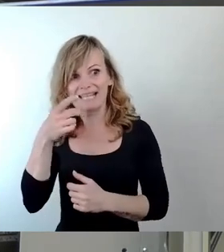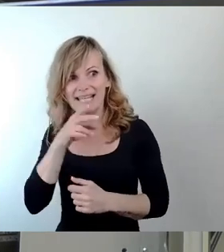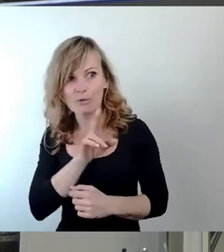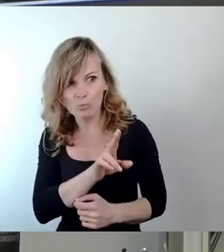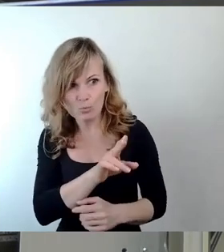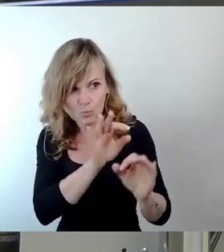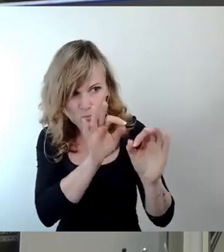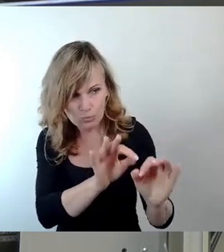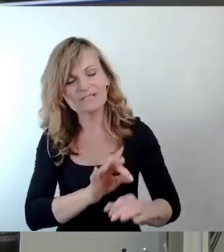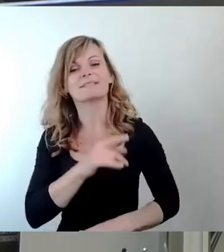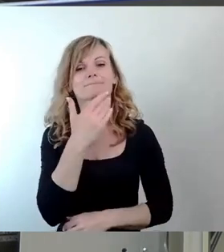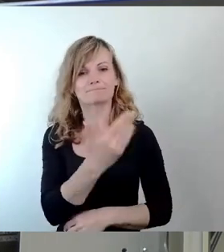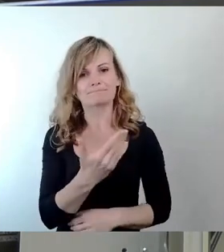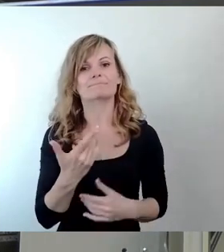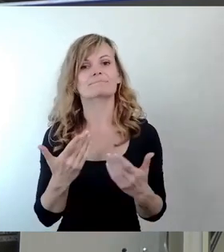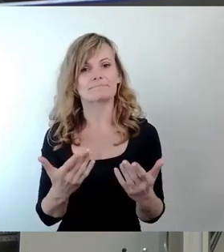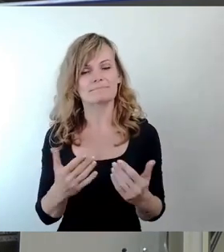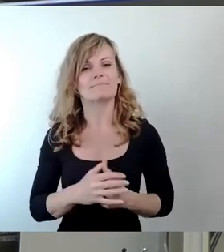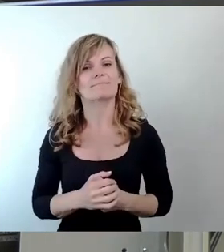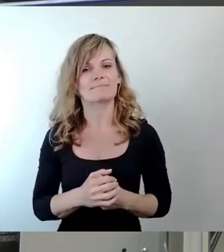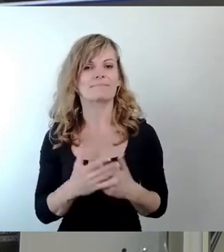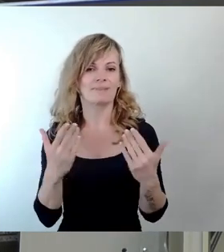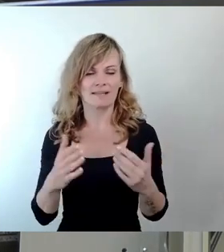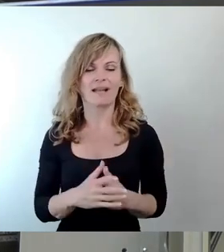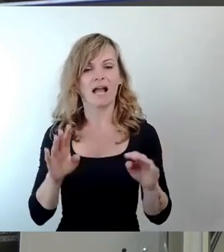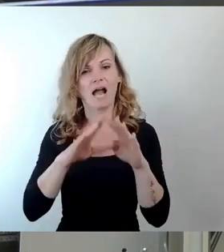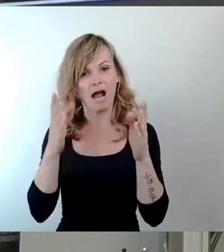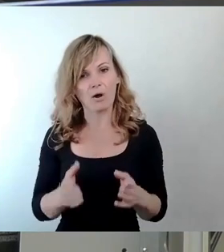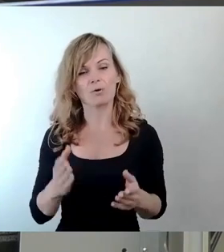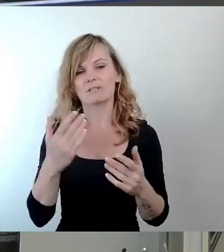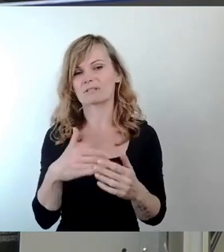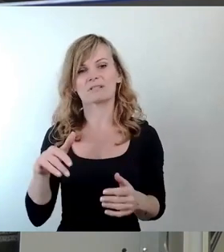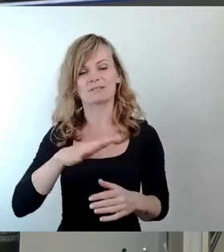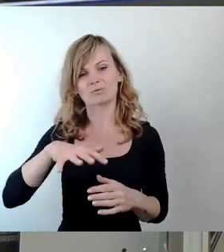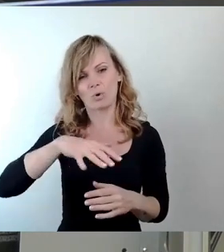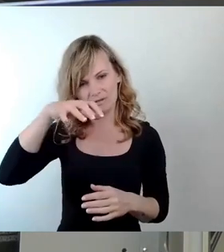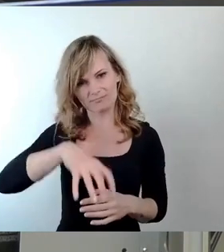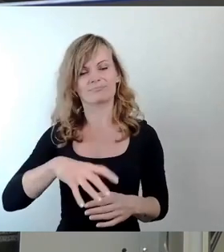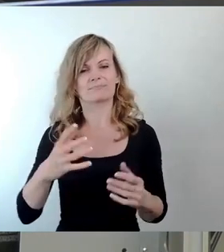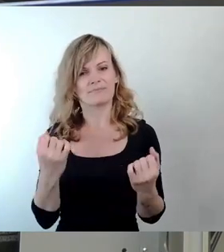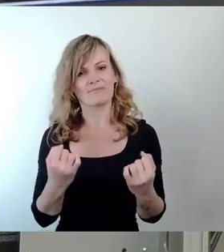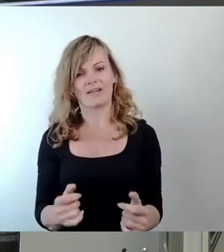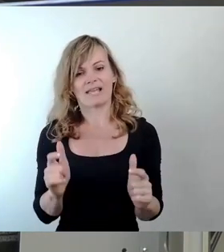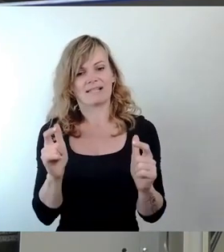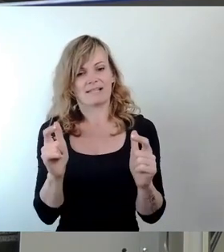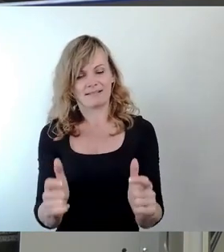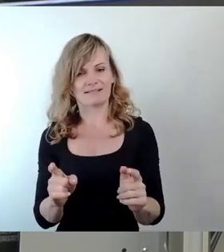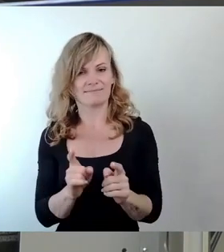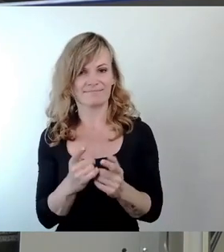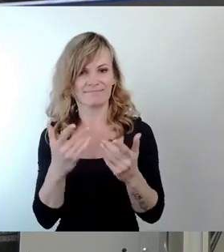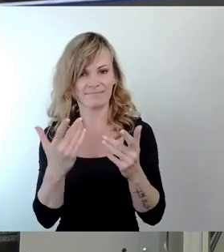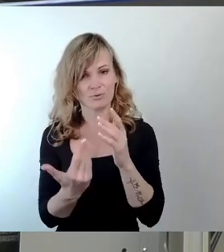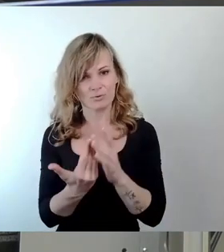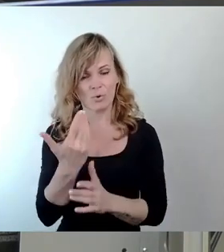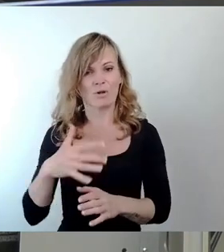ein House of Urban Culture dort zu installieren, auch als vielleicht neuer Platz für